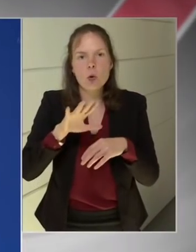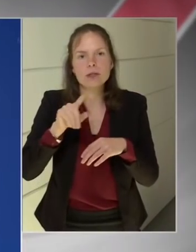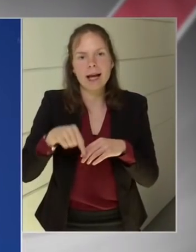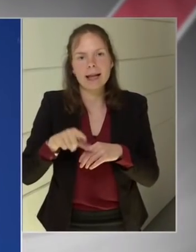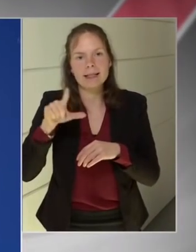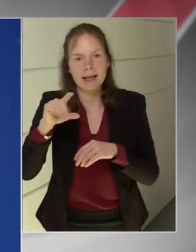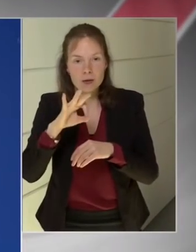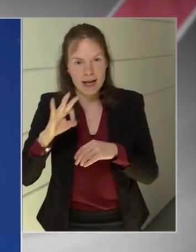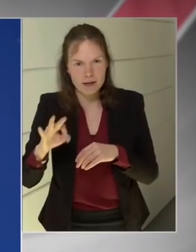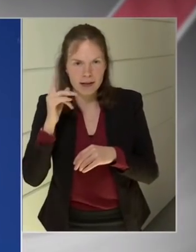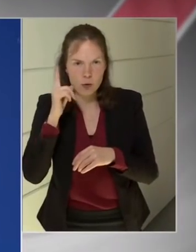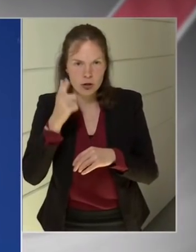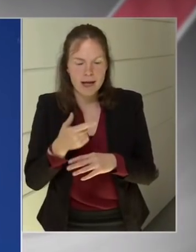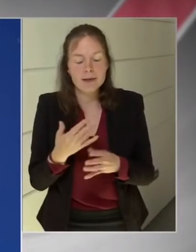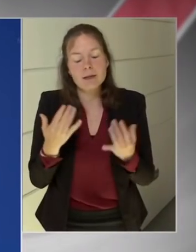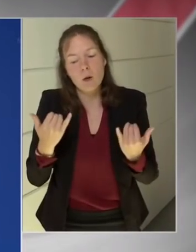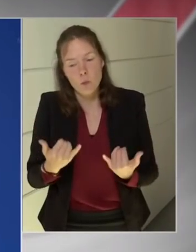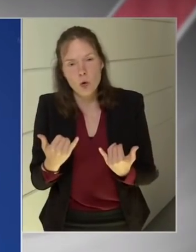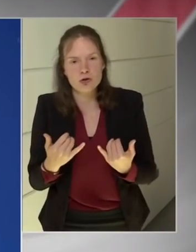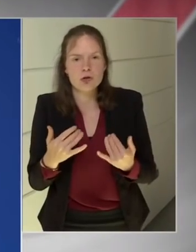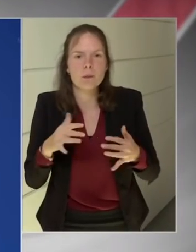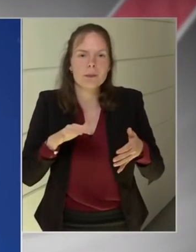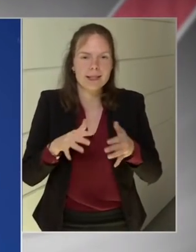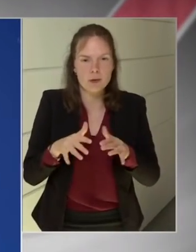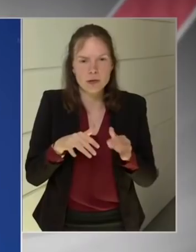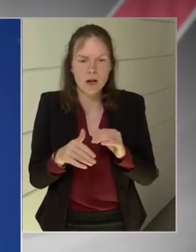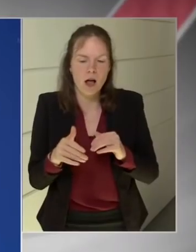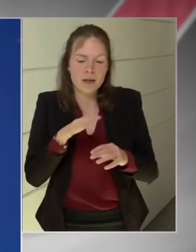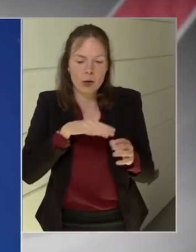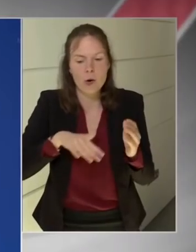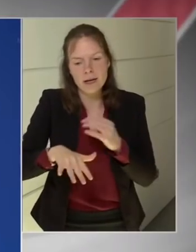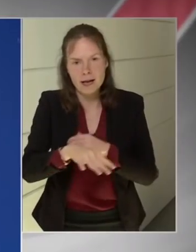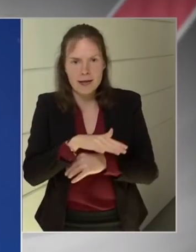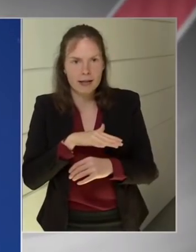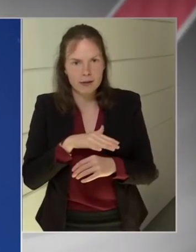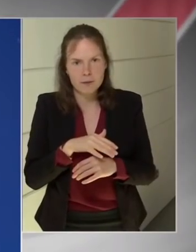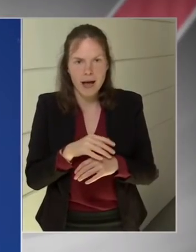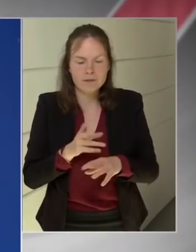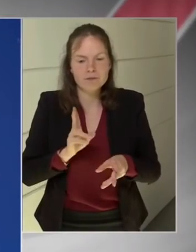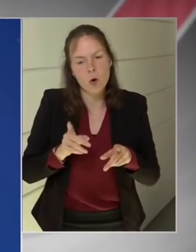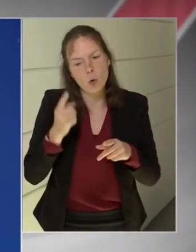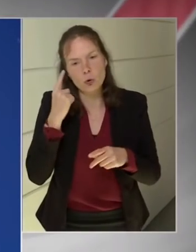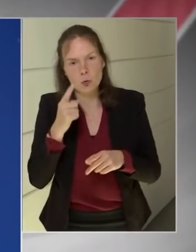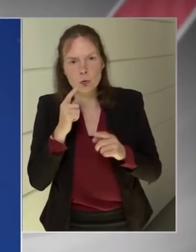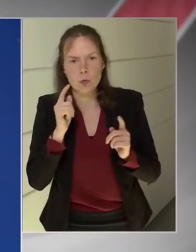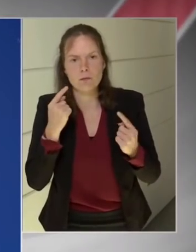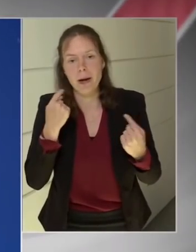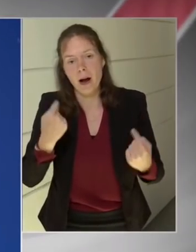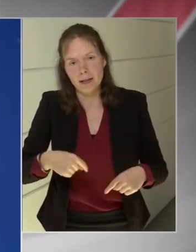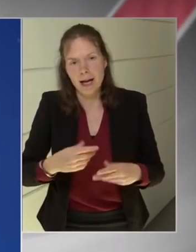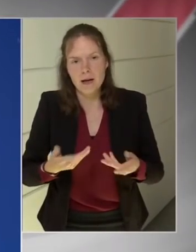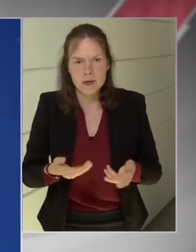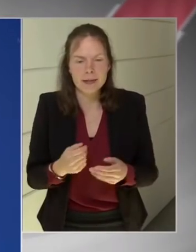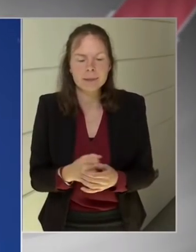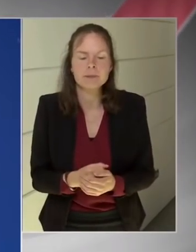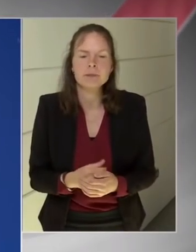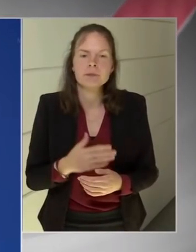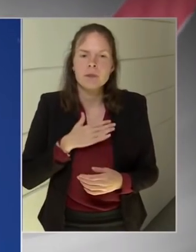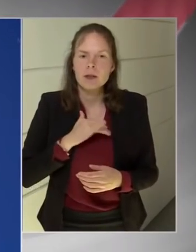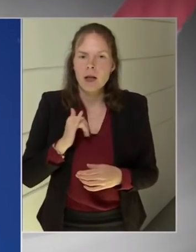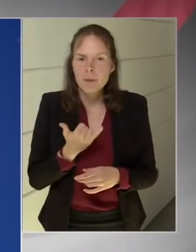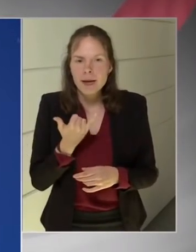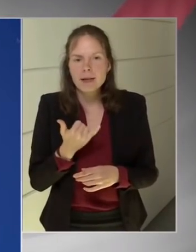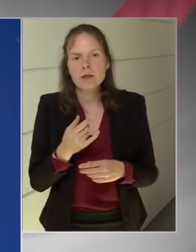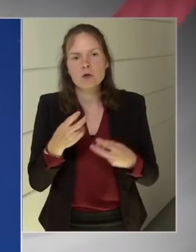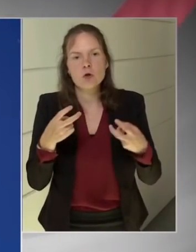ezer milliárd körüli ennek megfelelően a költségvetési főszeg. Az infláció 5,2